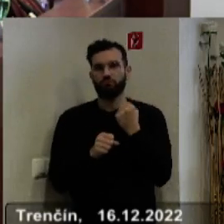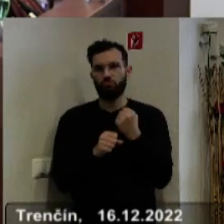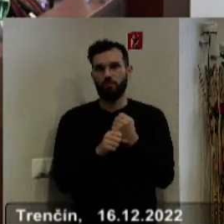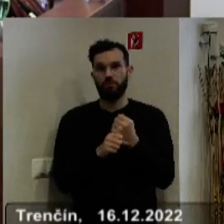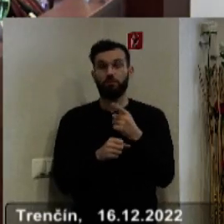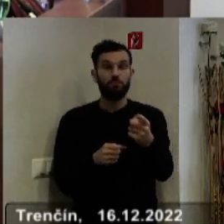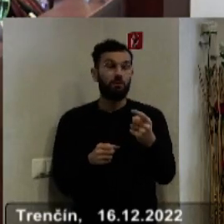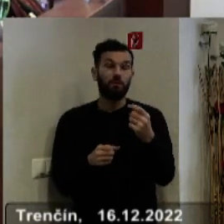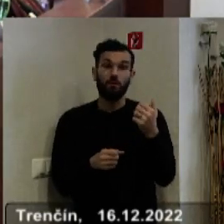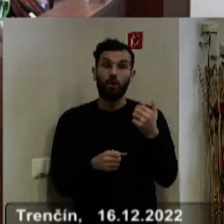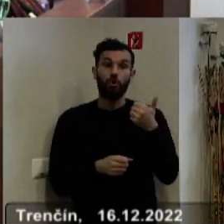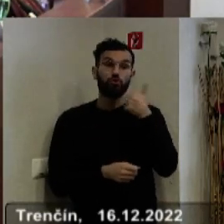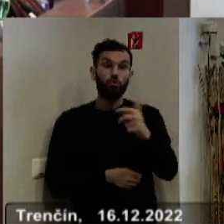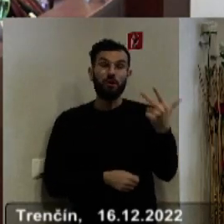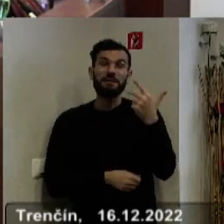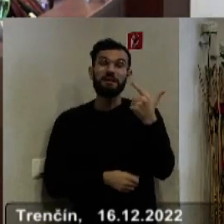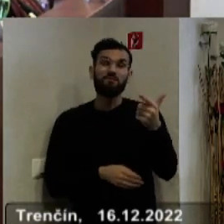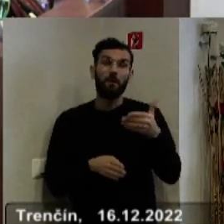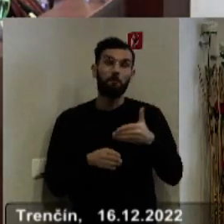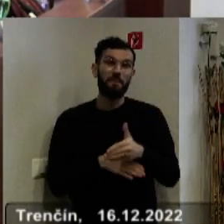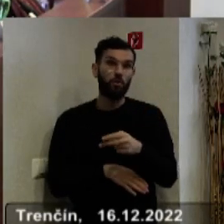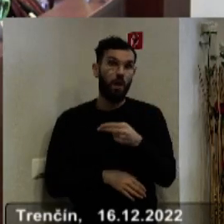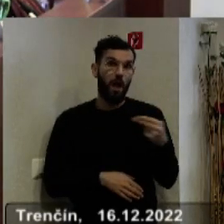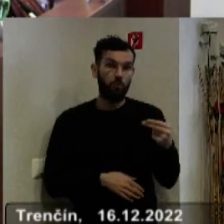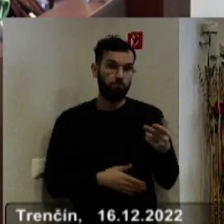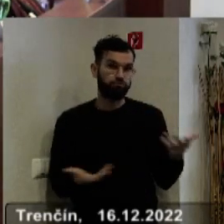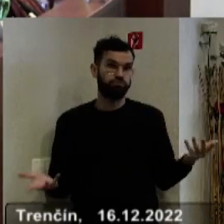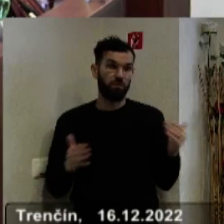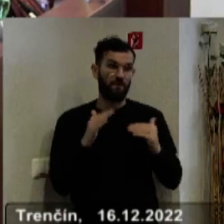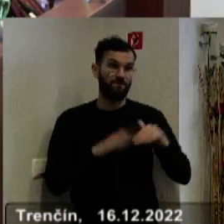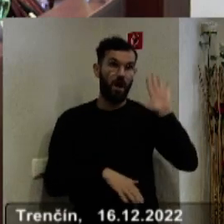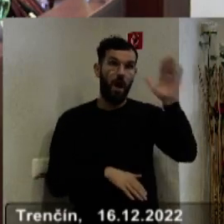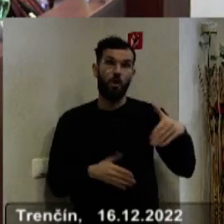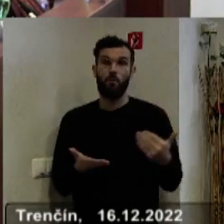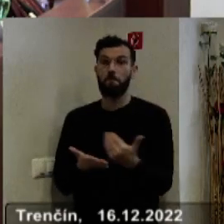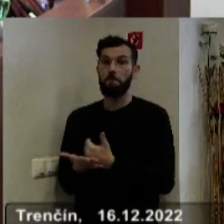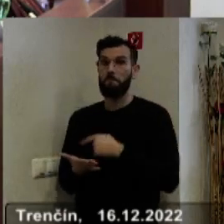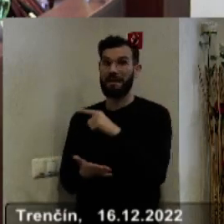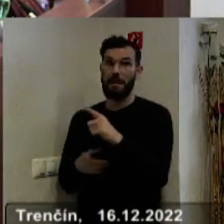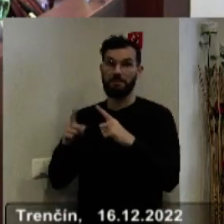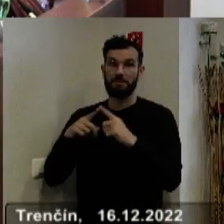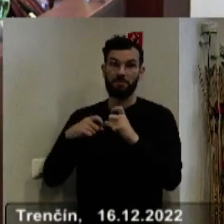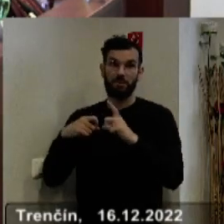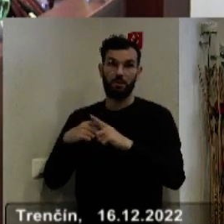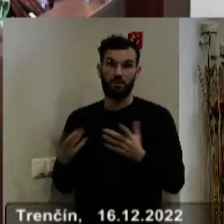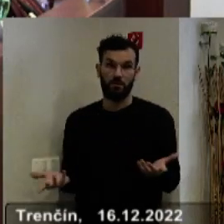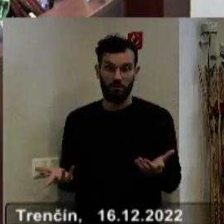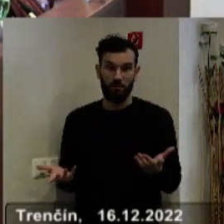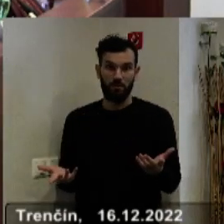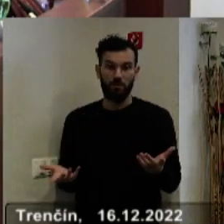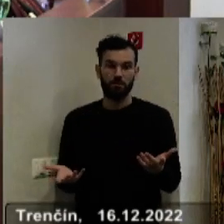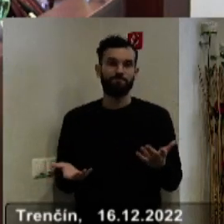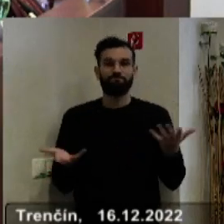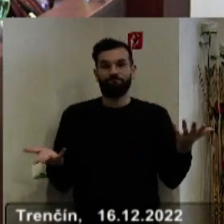Tých 132 miliónov hovorí za veľa, je to viac ako veľkú bežný príjem rozpočtu Trenčanského samozprávneho kraja. A tuhle chcem